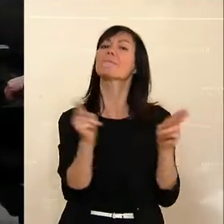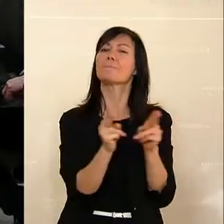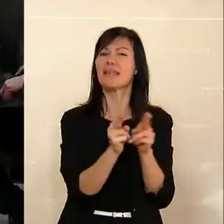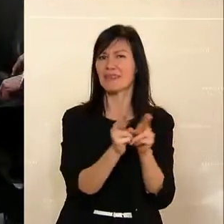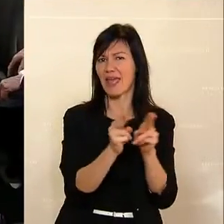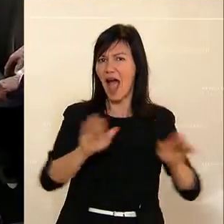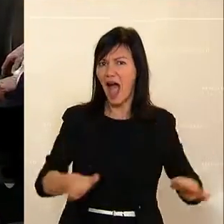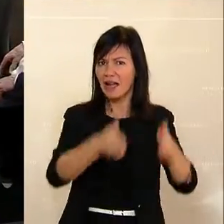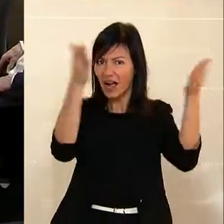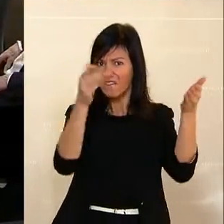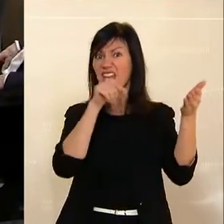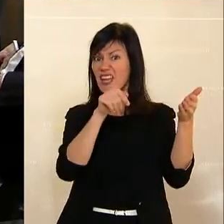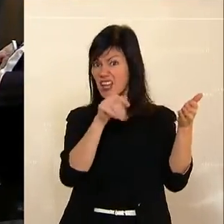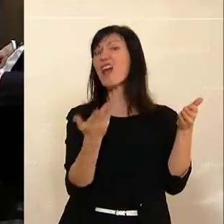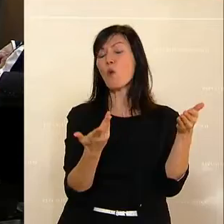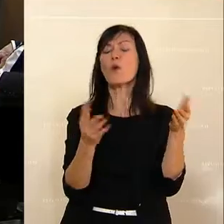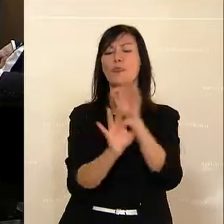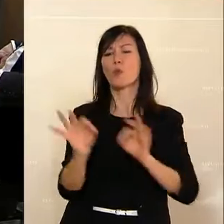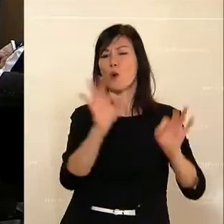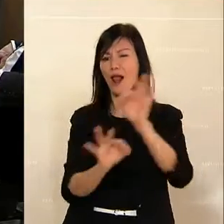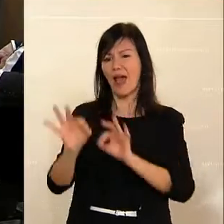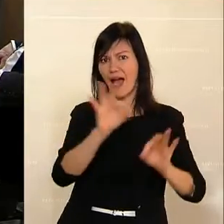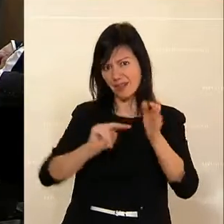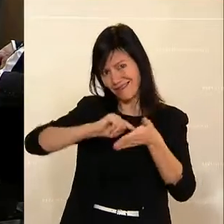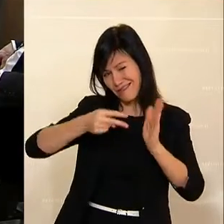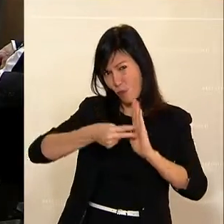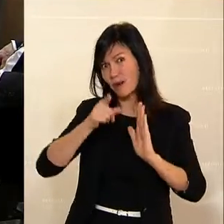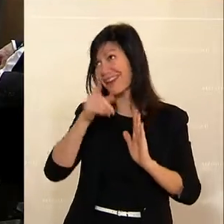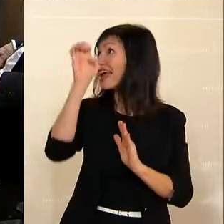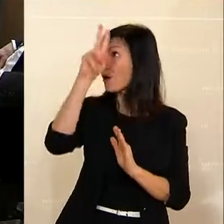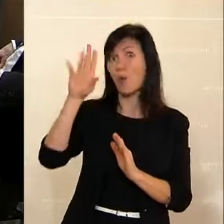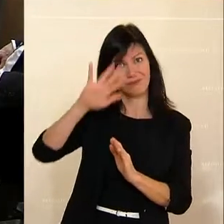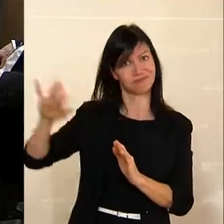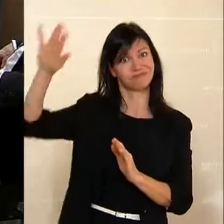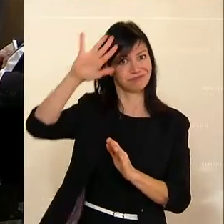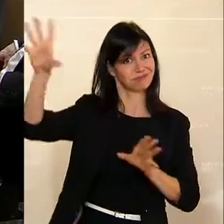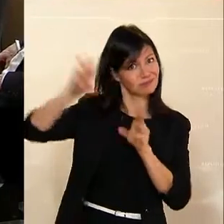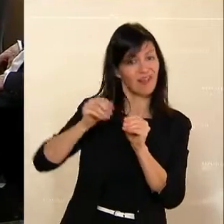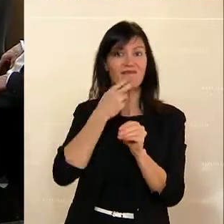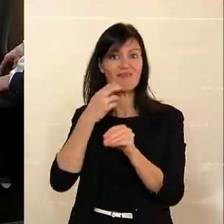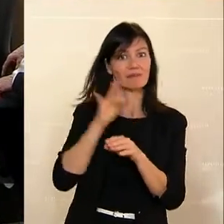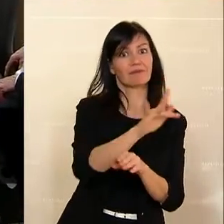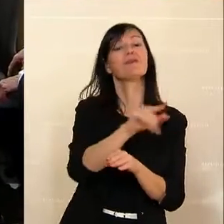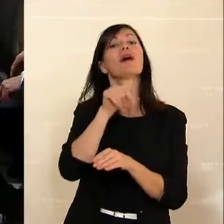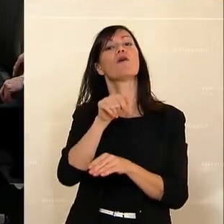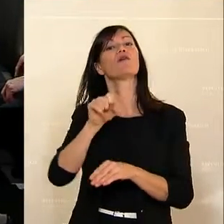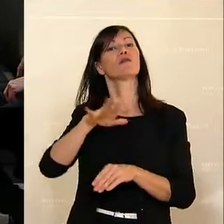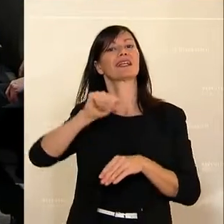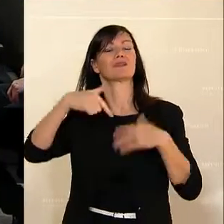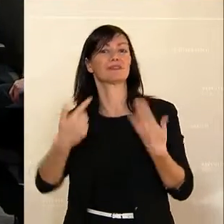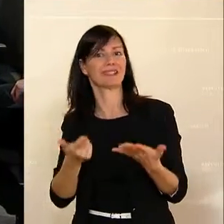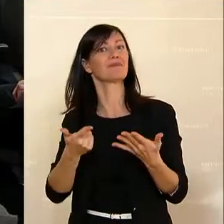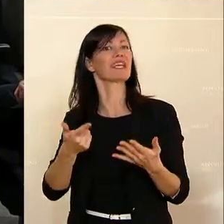Entschließungsantrag unterstützen sie die Haltung der Regierung, dass Nuklearenergie nicht als nachhaltige und damit